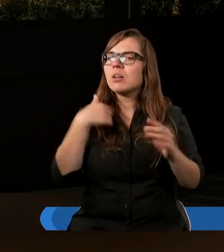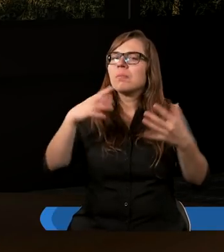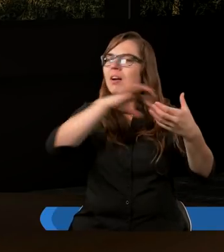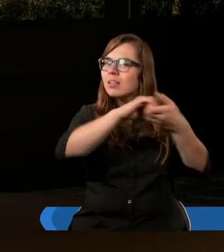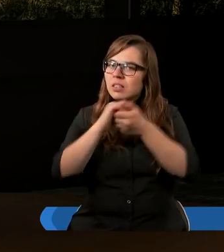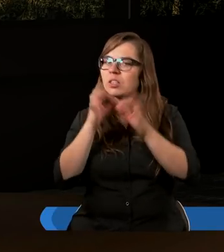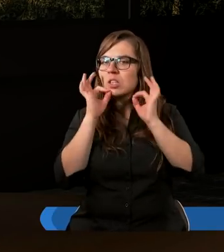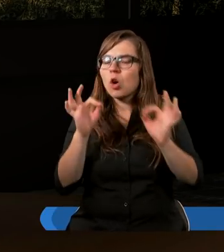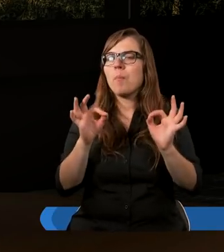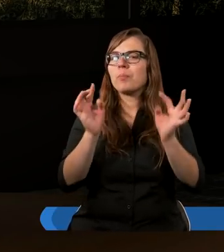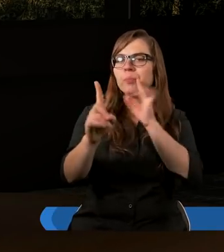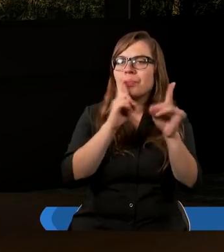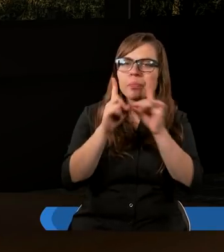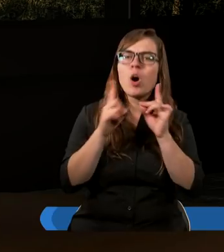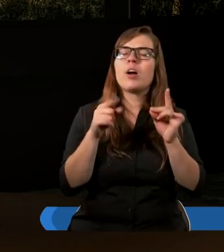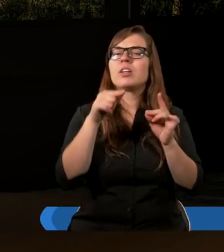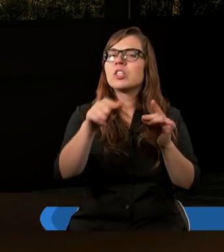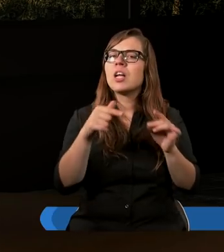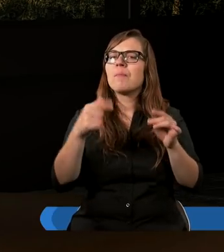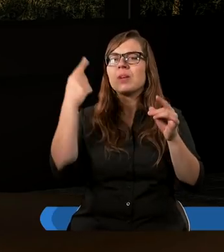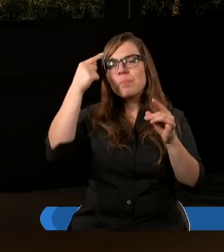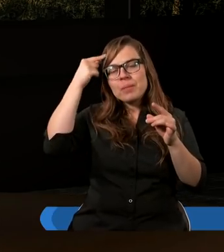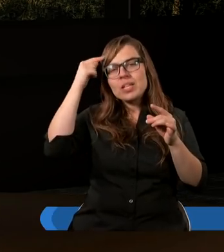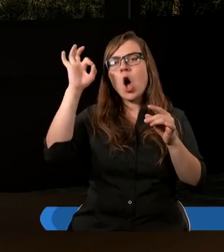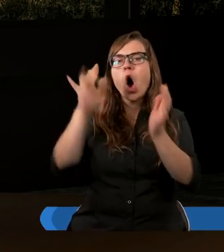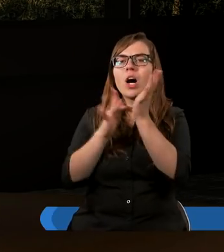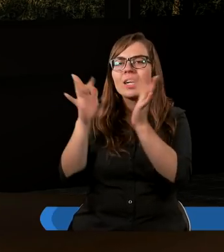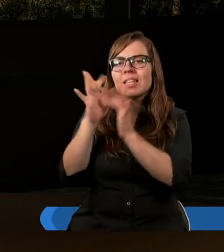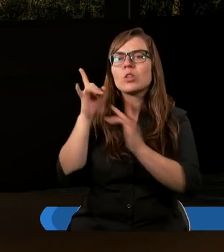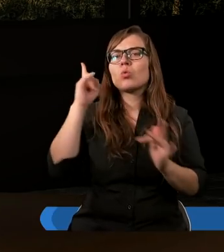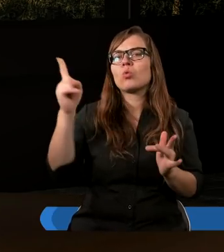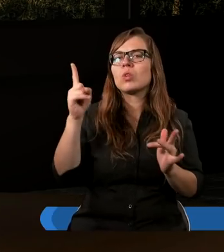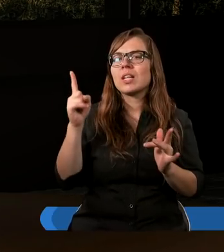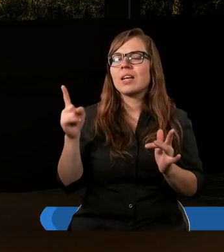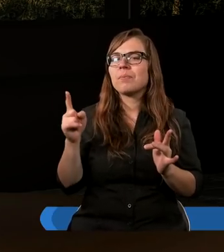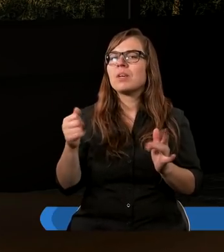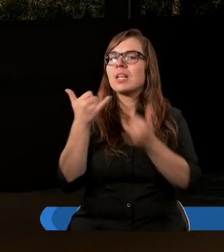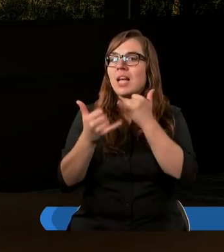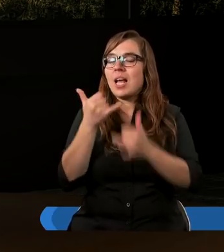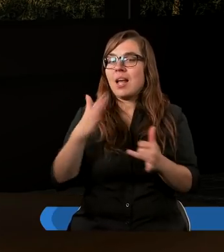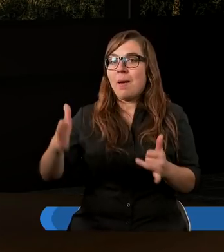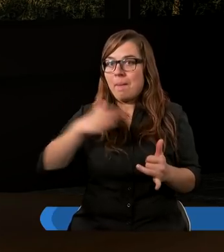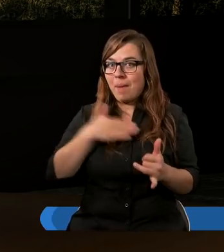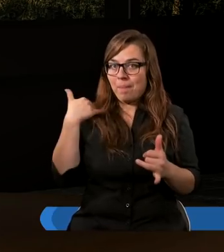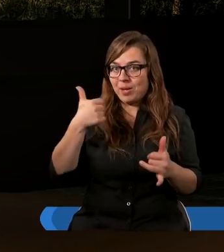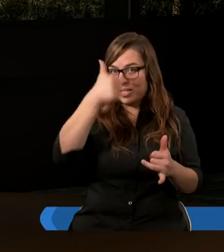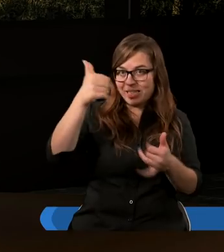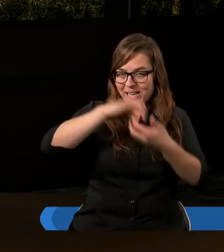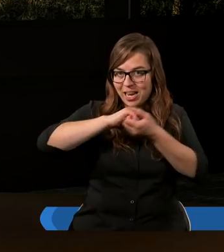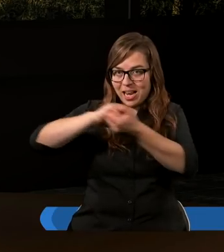pokazuje, że czy rozdzielony jest Chrystus? Znaczy mówiąc, jeżeli mamy być jedno